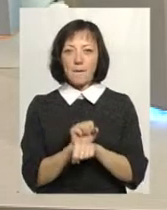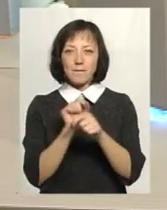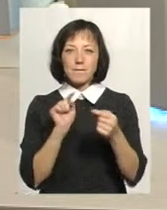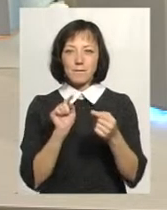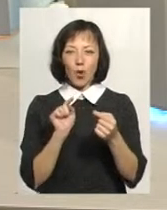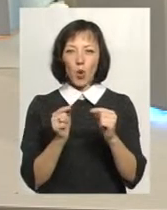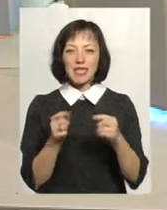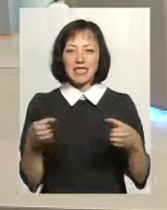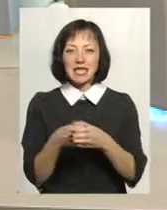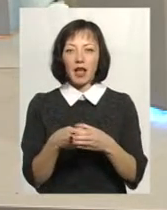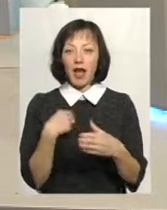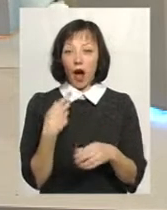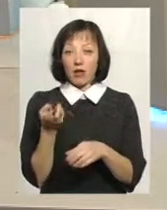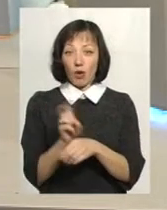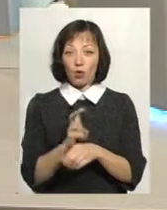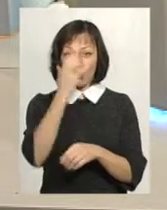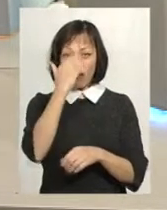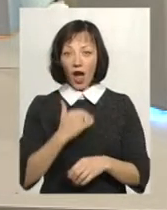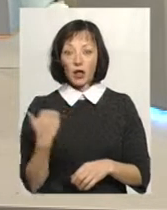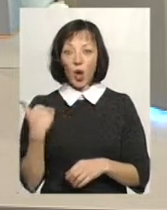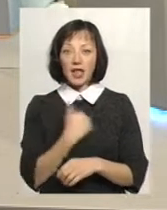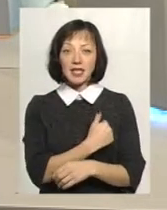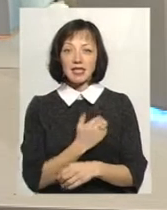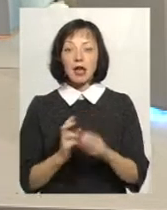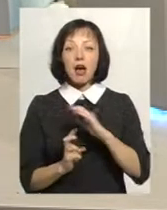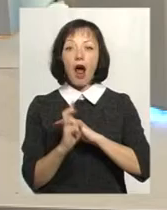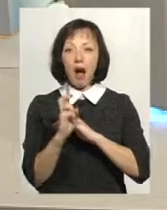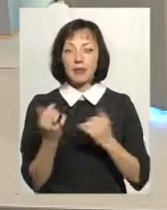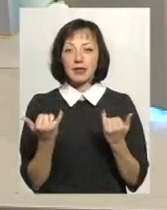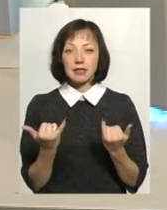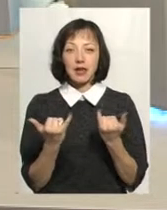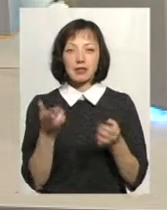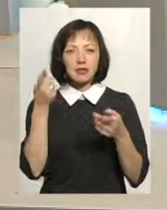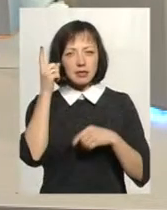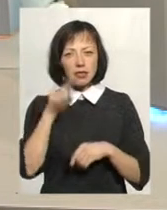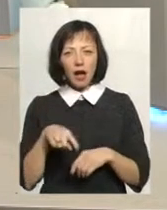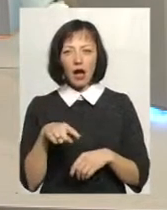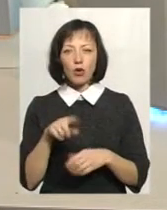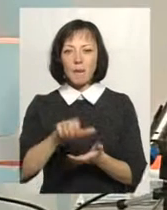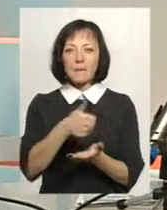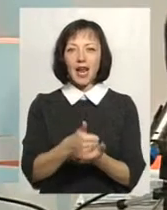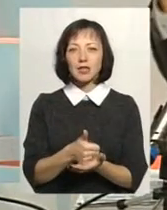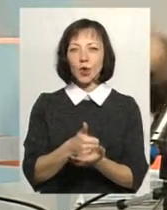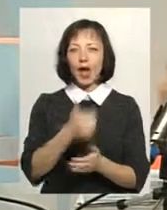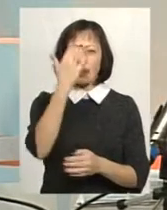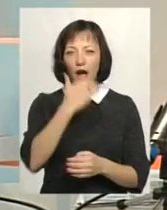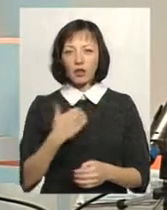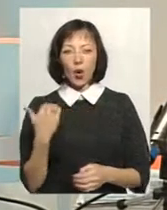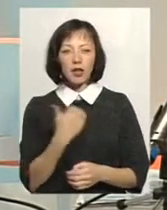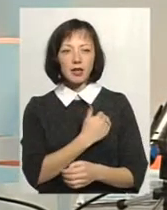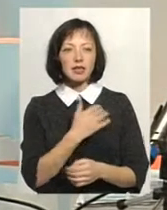Знаєте, коли я заходжу в католицькі храми і знаю прекрасно зараз наших предстоятелів католицьких, і